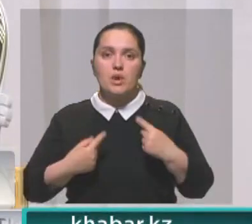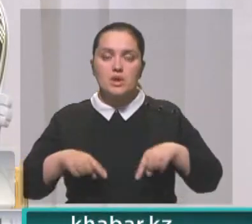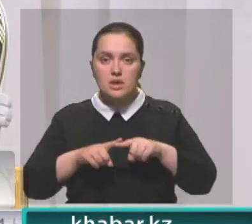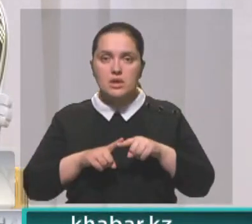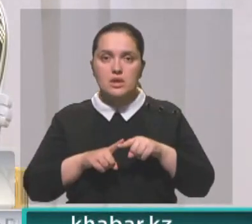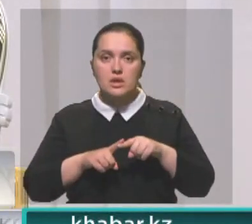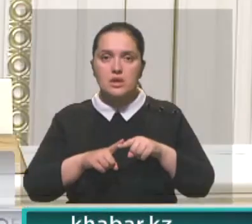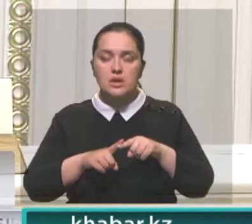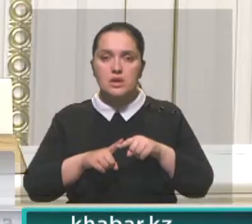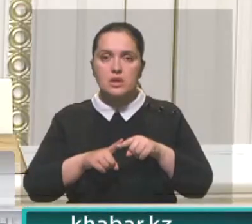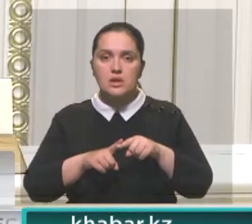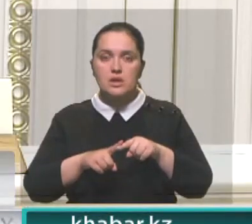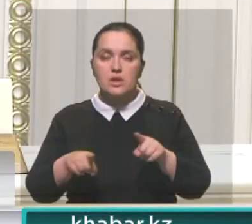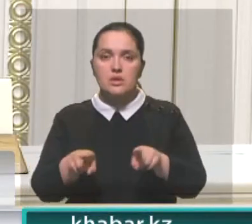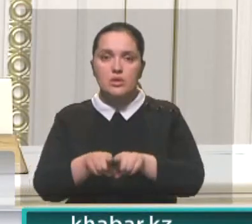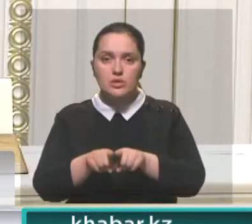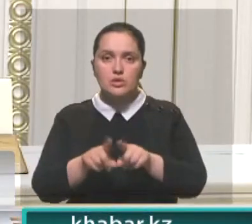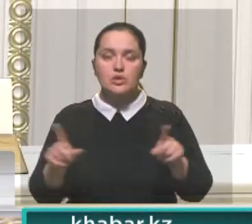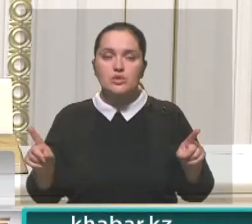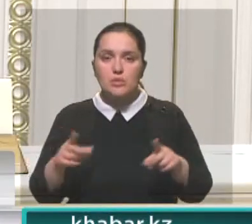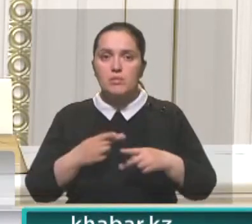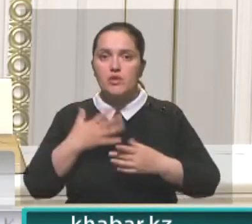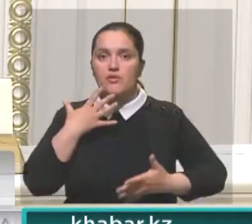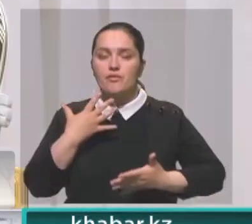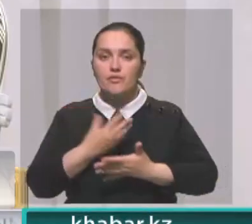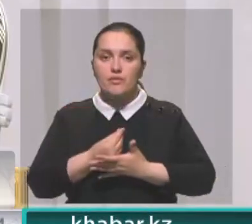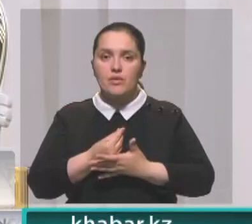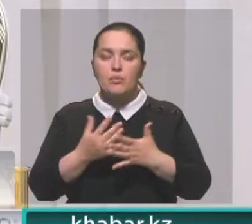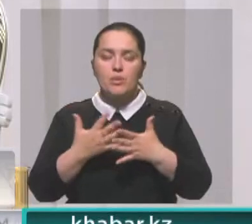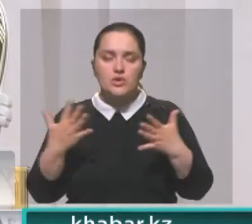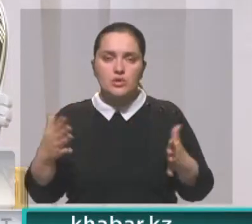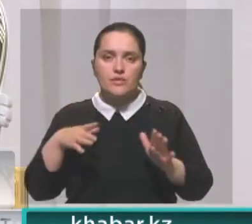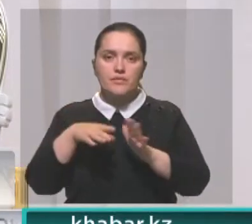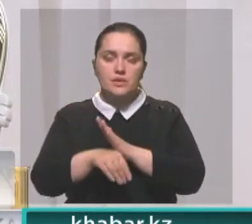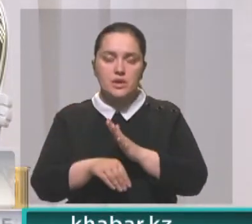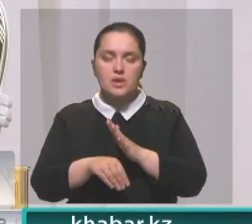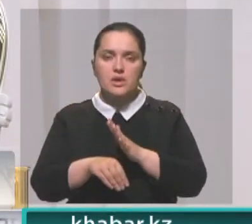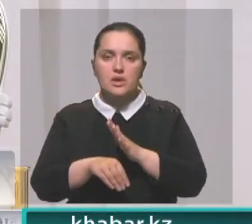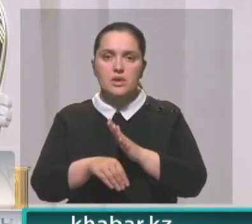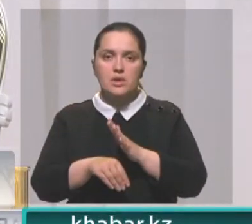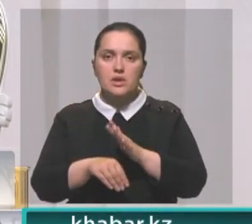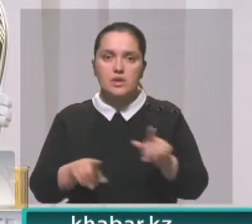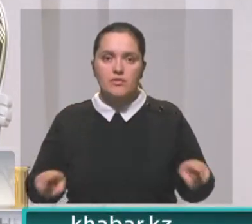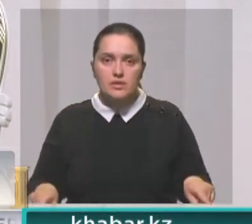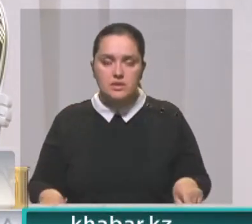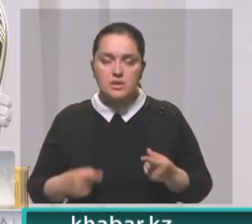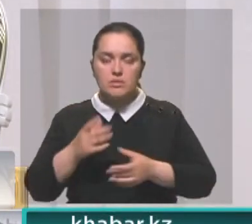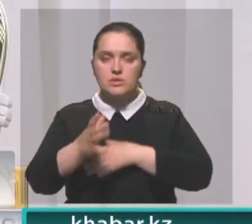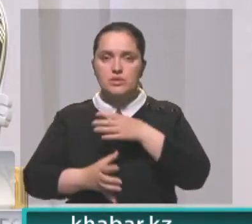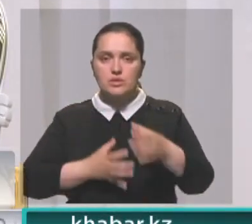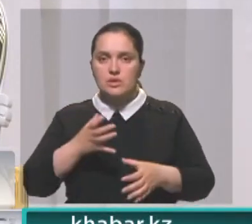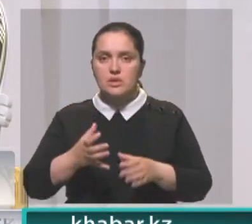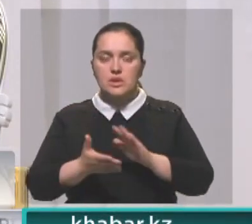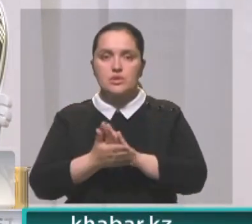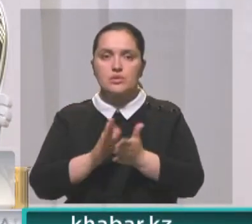настроена также на то, чтобы внести свой большой вклад в оздоровление международной ситуации.